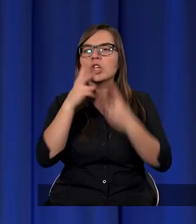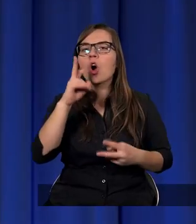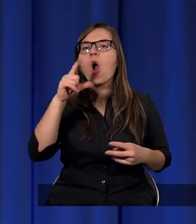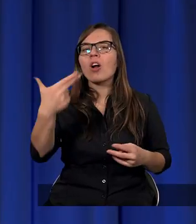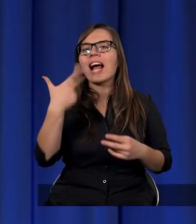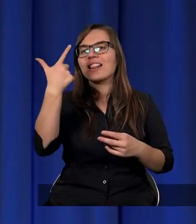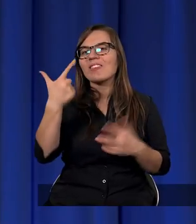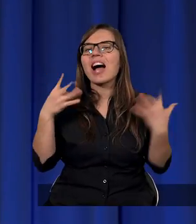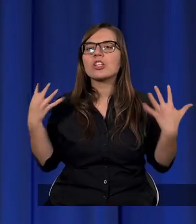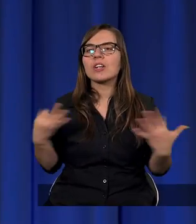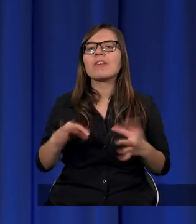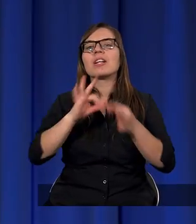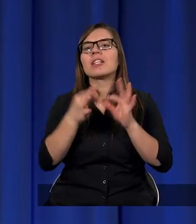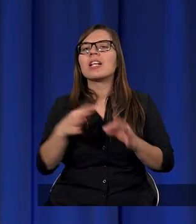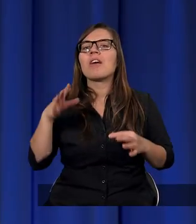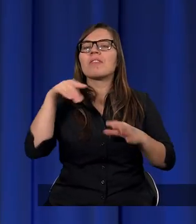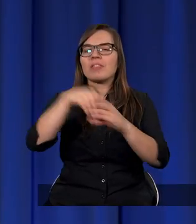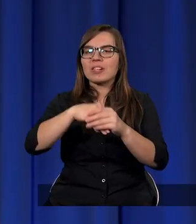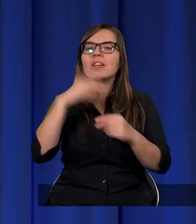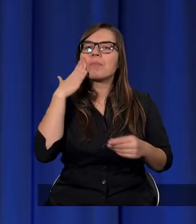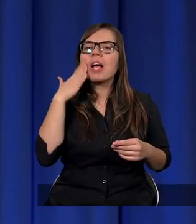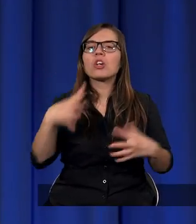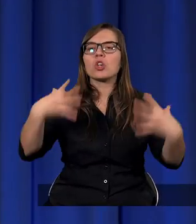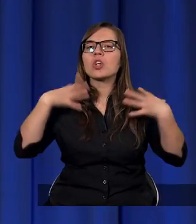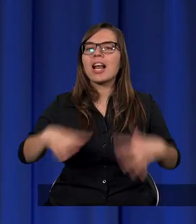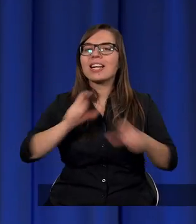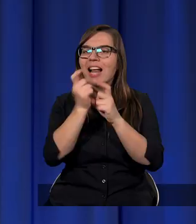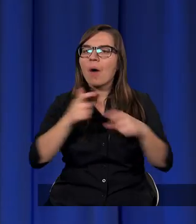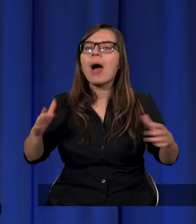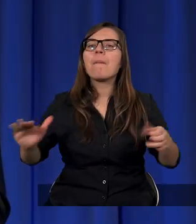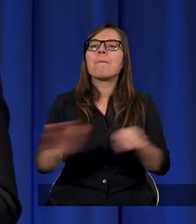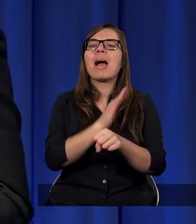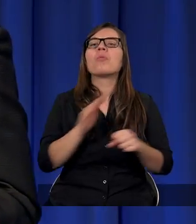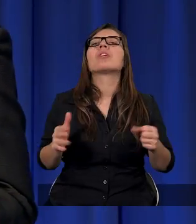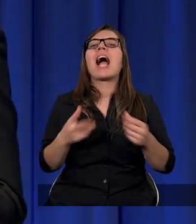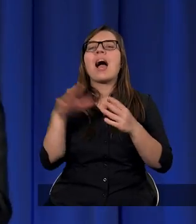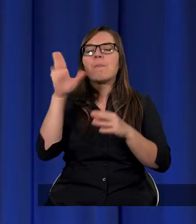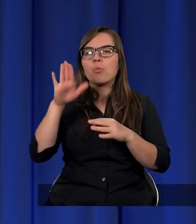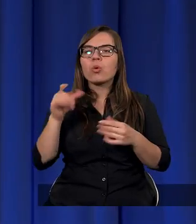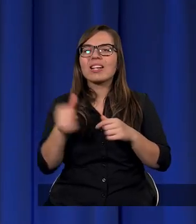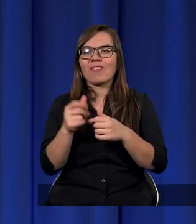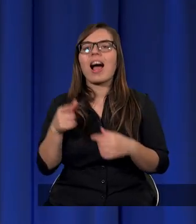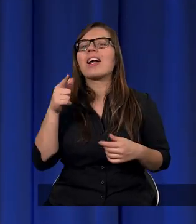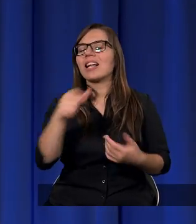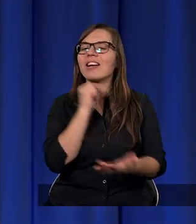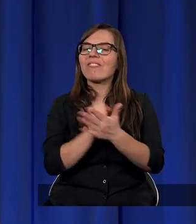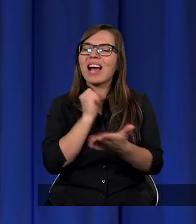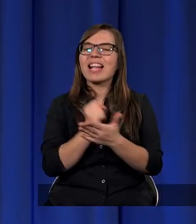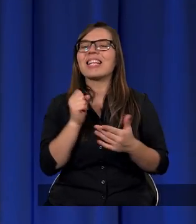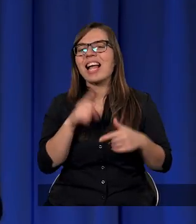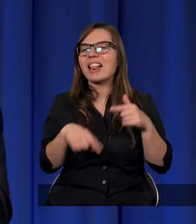w Kolosan 2,9, gdyż w nim mieszka cieleśnie cała pełnia bóstwa. Więc jakby tą kwestię natury